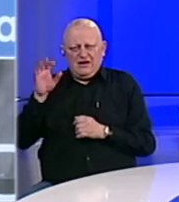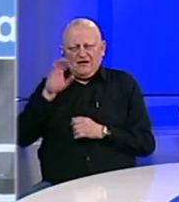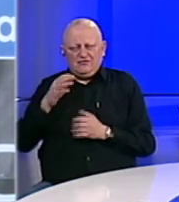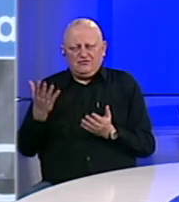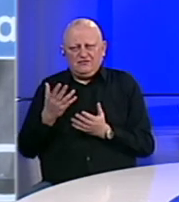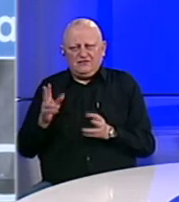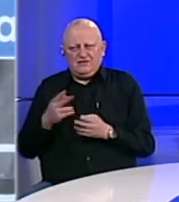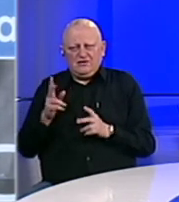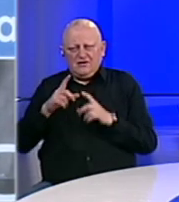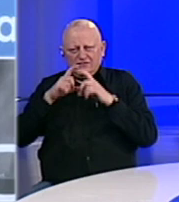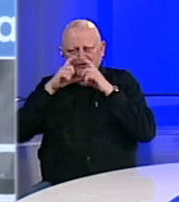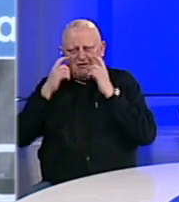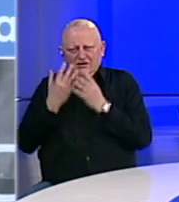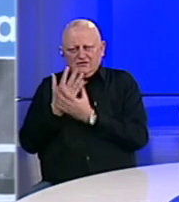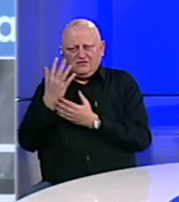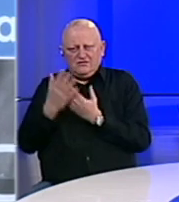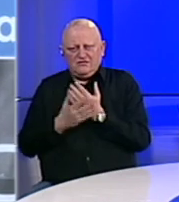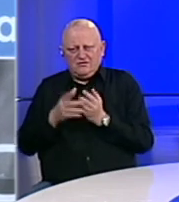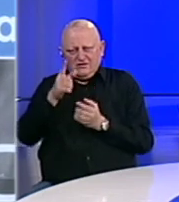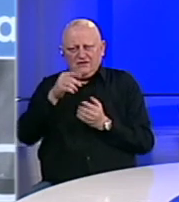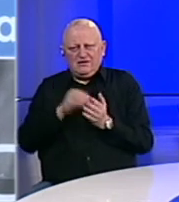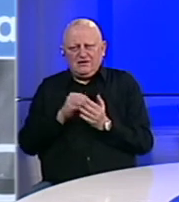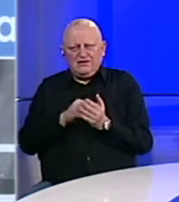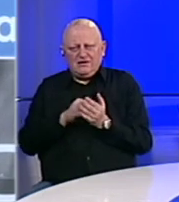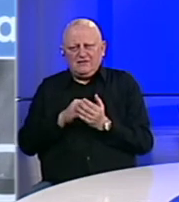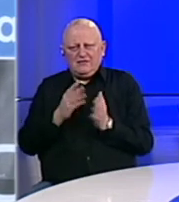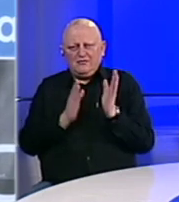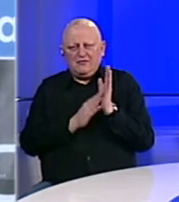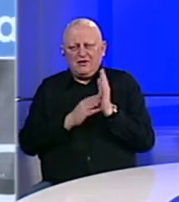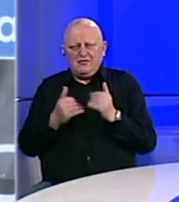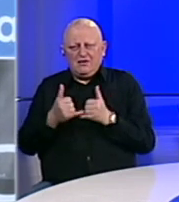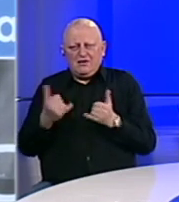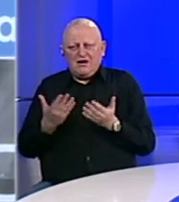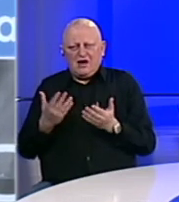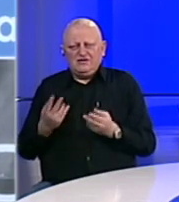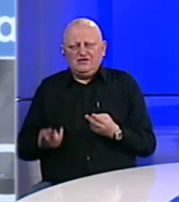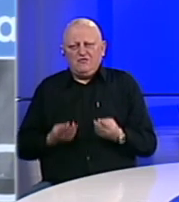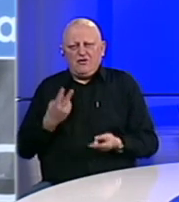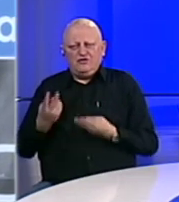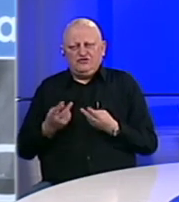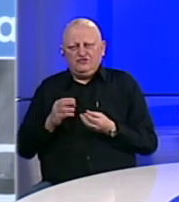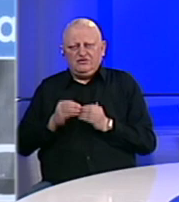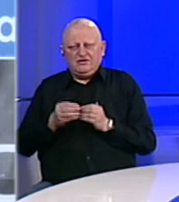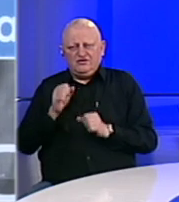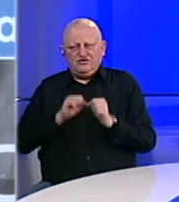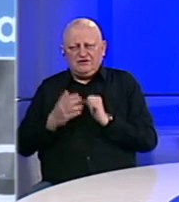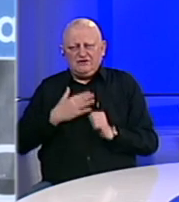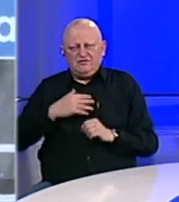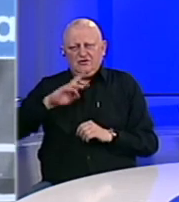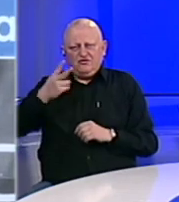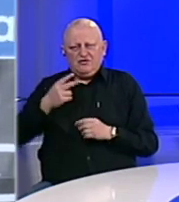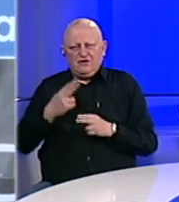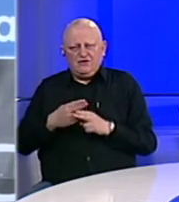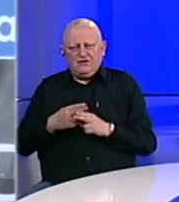Zašto se ne nosi maska i rukavice? Jer bi upravo vi trebali da budete primjer građanima kako se treba ponašati u krizi, štititi sebe i druge od